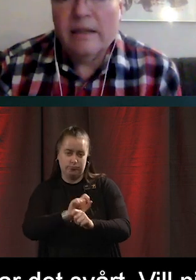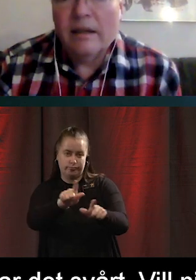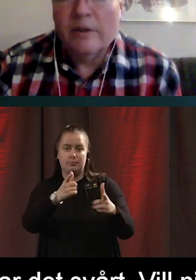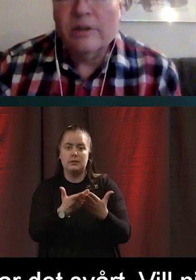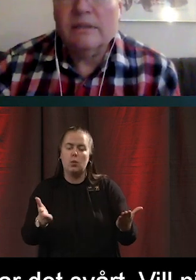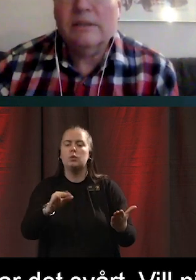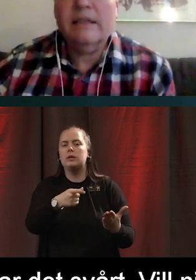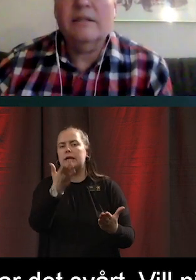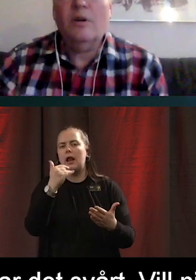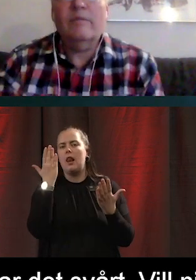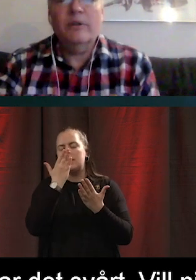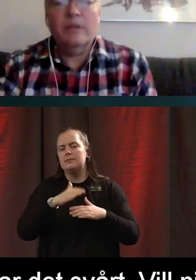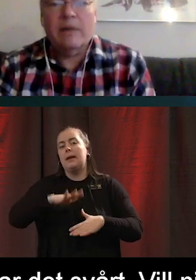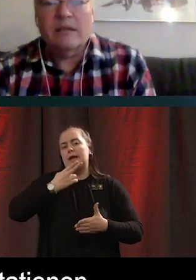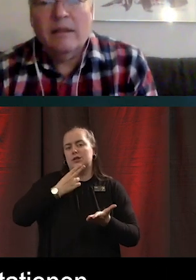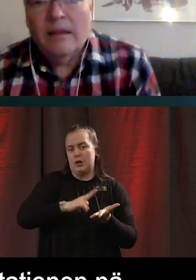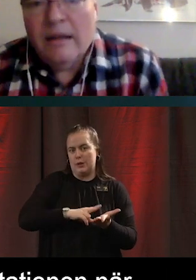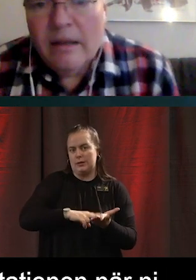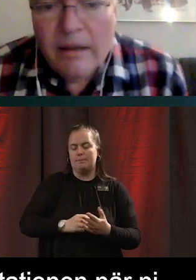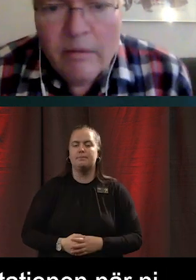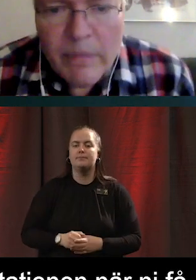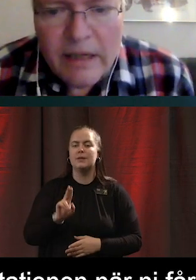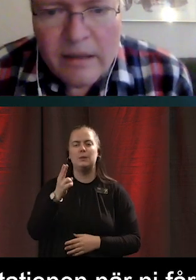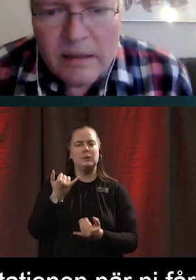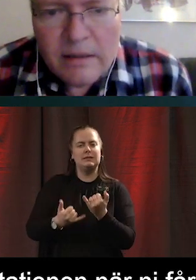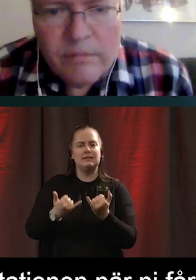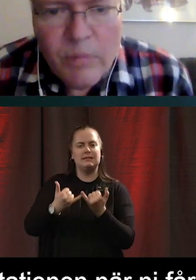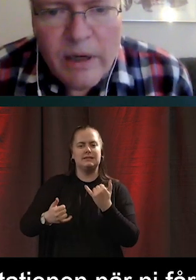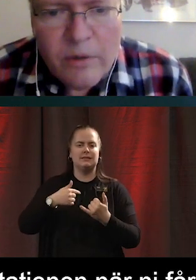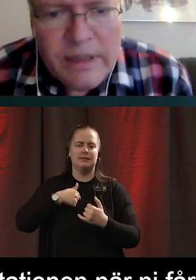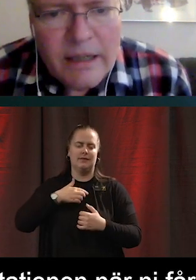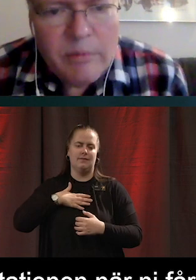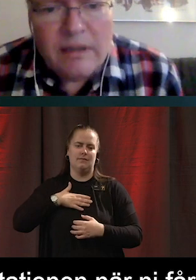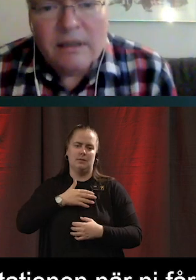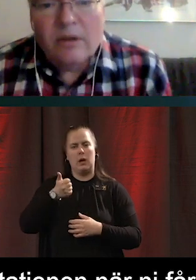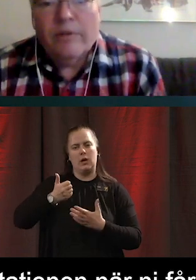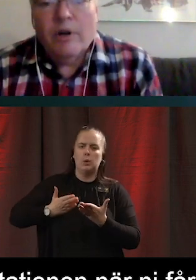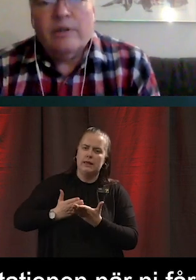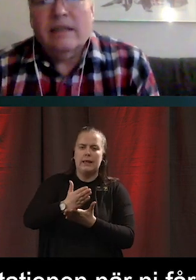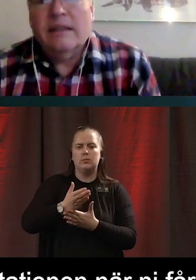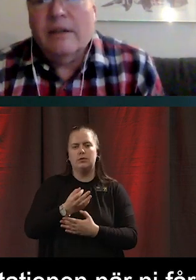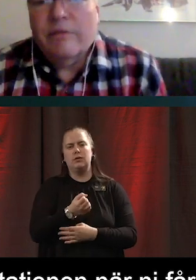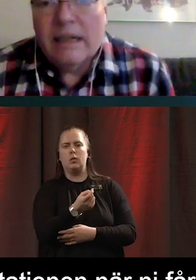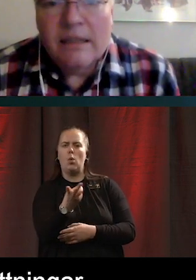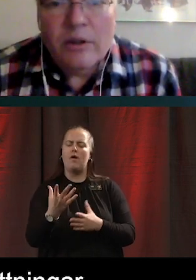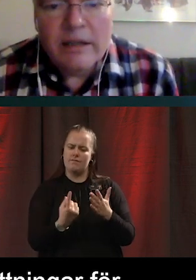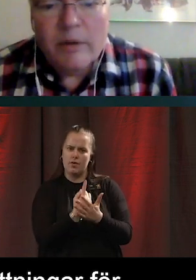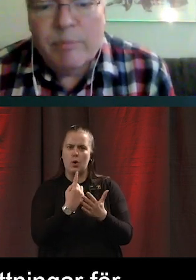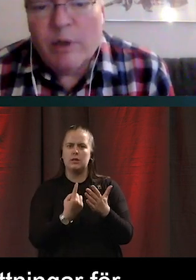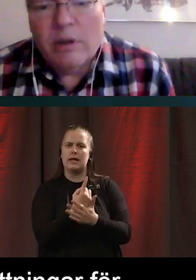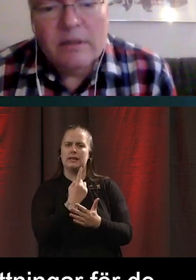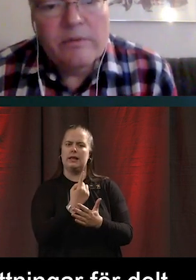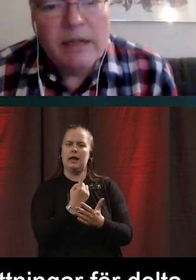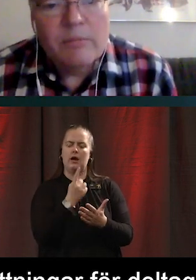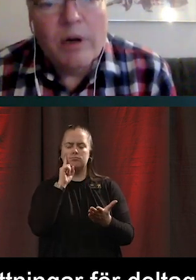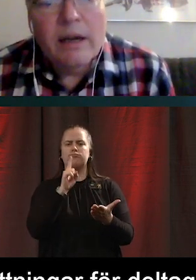publicerar all data. Så ska jag avsluta med att bara gå igenom ett antal förutsättningar för deltagande. Jag